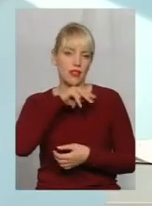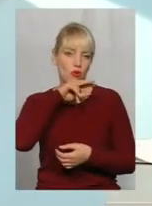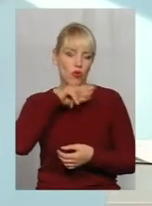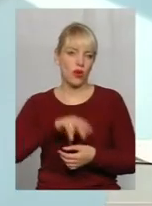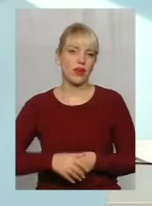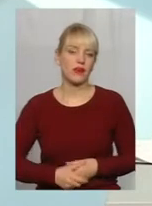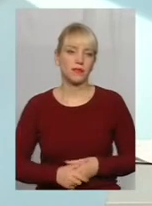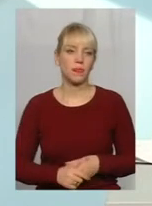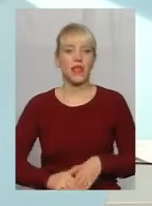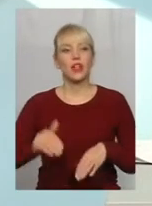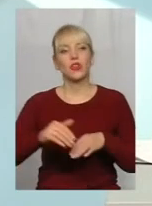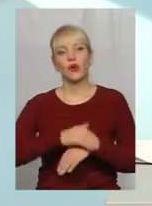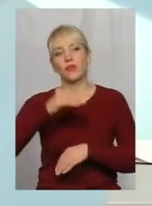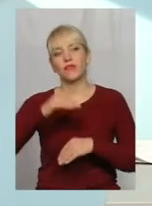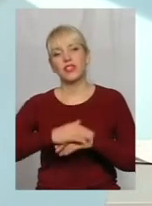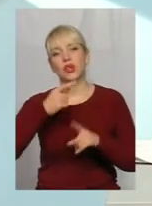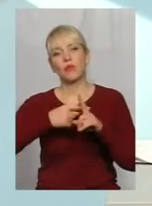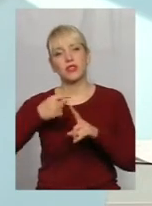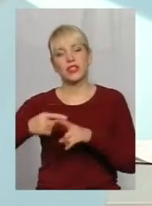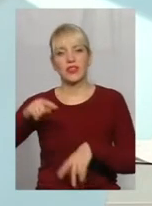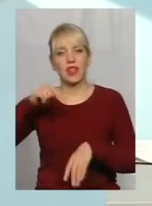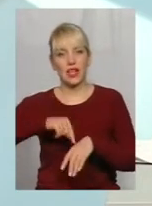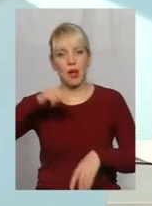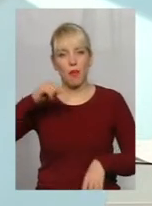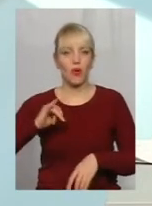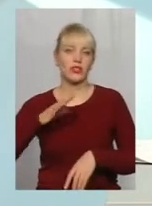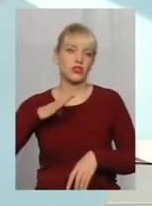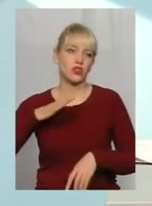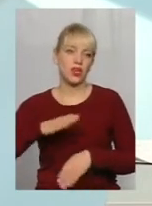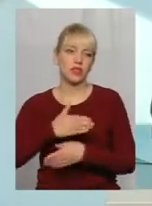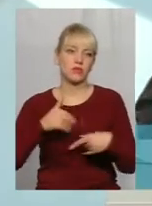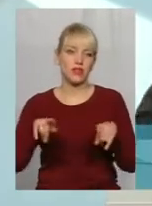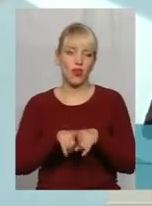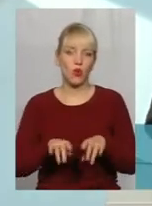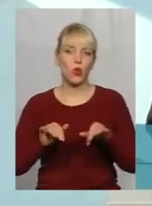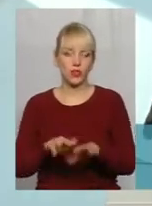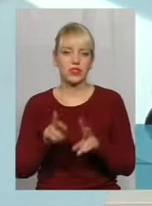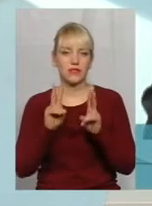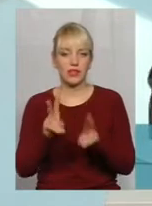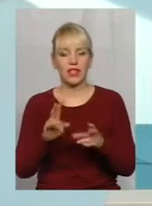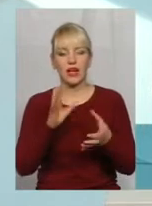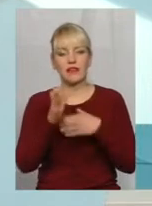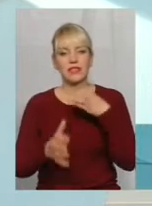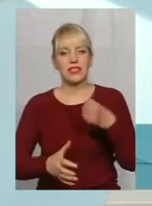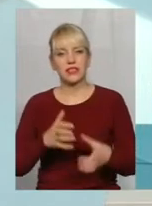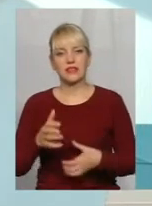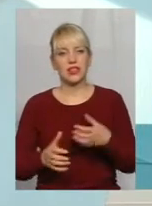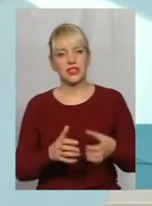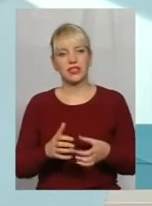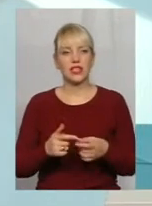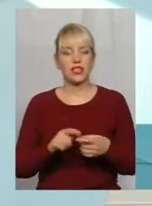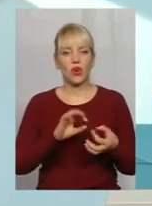думку. Доброго вечора, позитивних емоцій. Дочекалися ми такого дійства, як Всесвітній форум